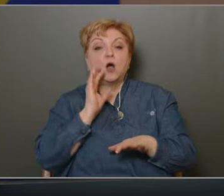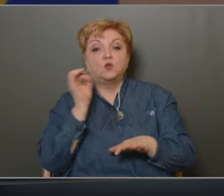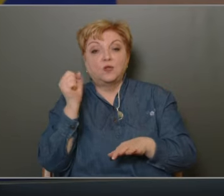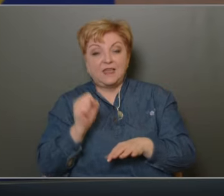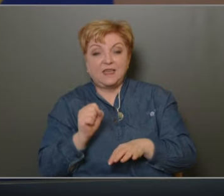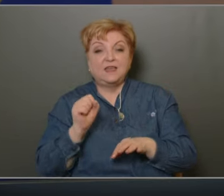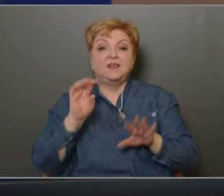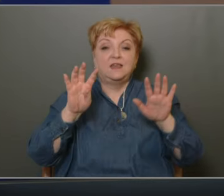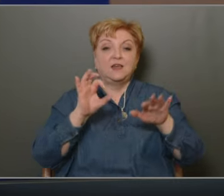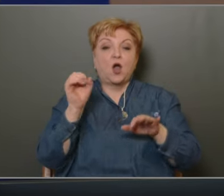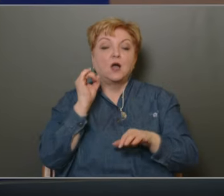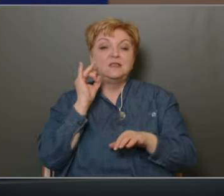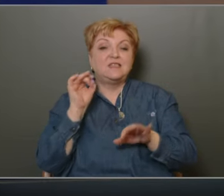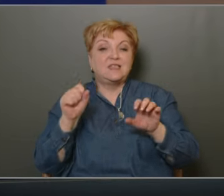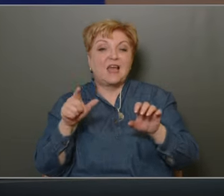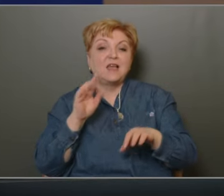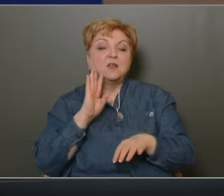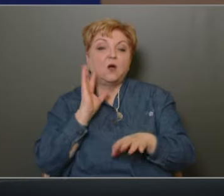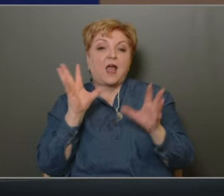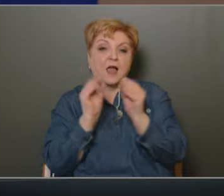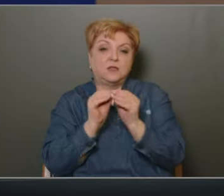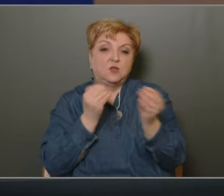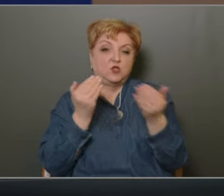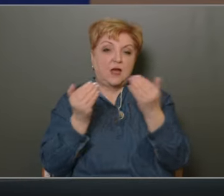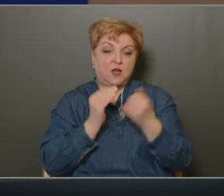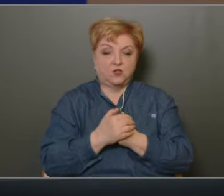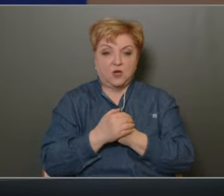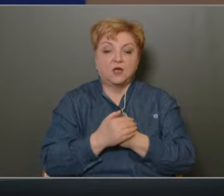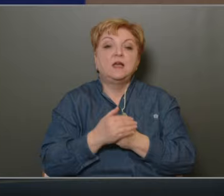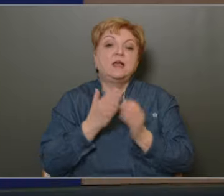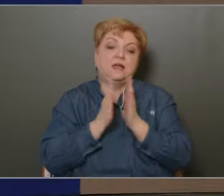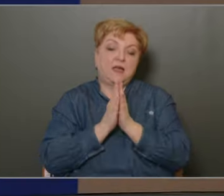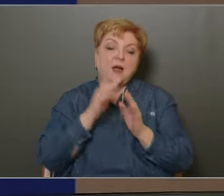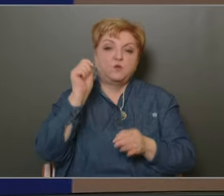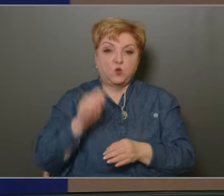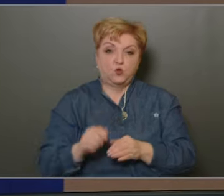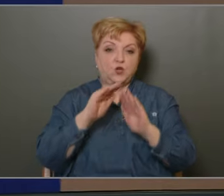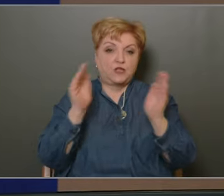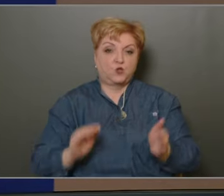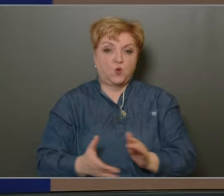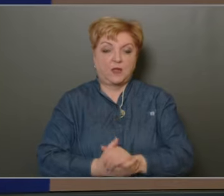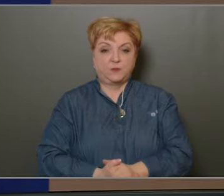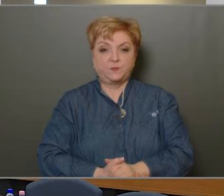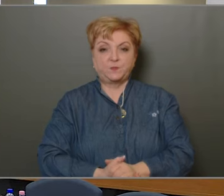-tól C-ig, 17A-B napi rendek együttes tárgyalásával. Kérem, döntsön a képviselőtestület.